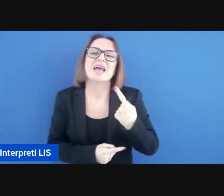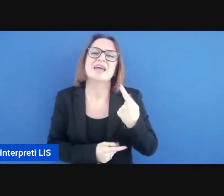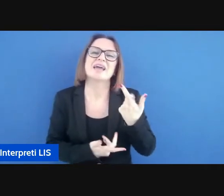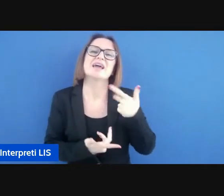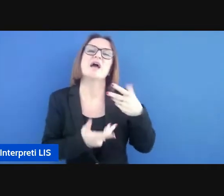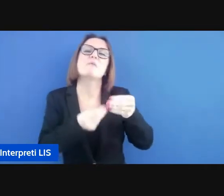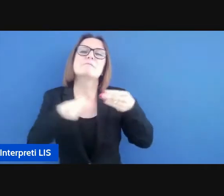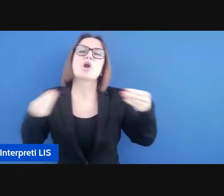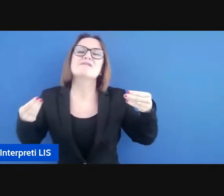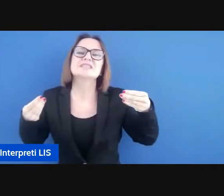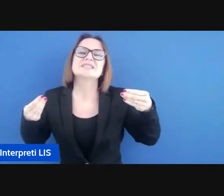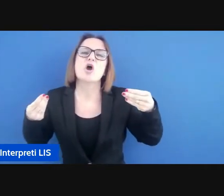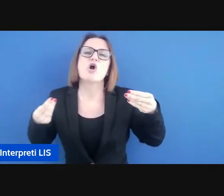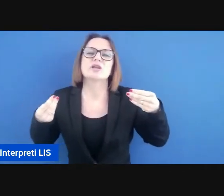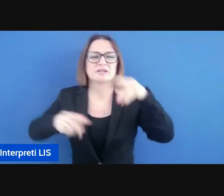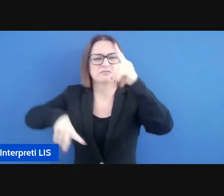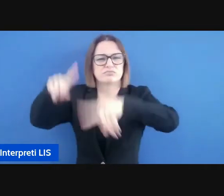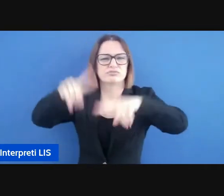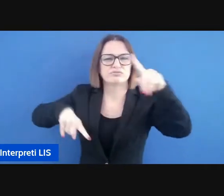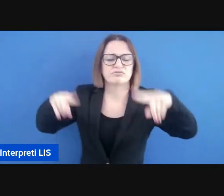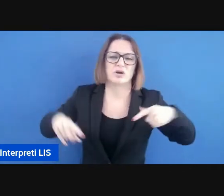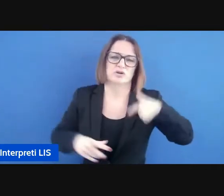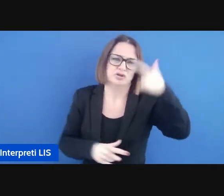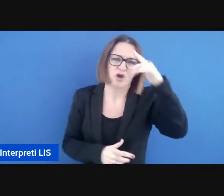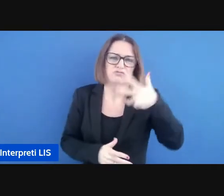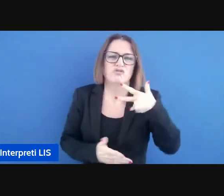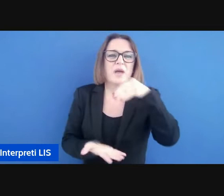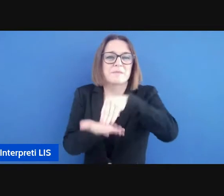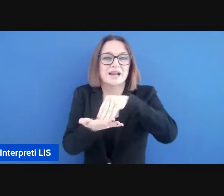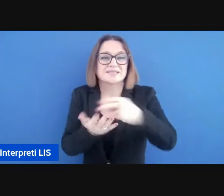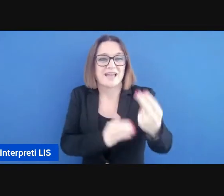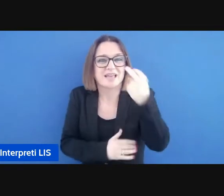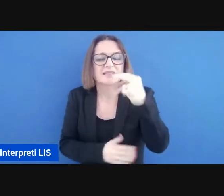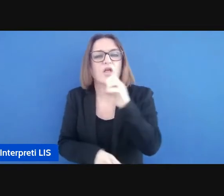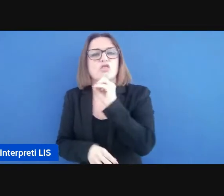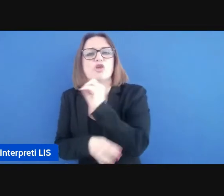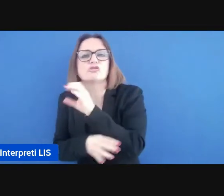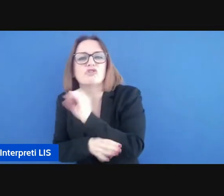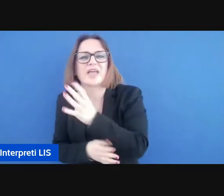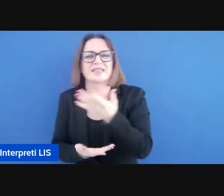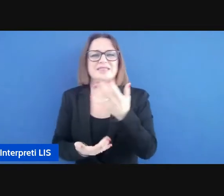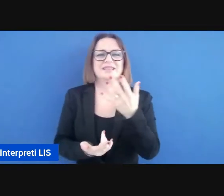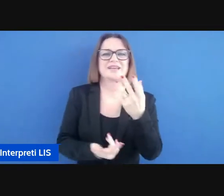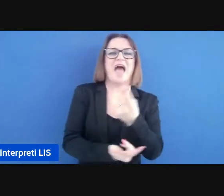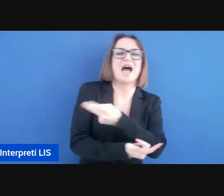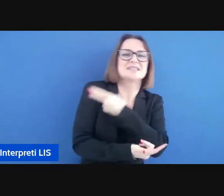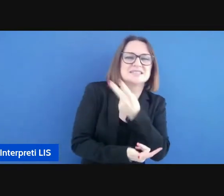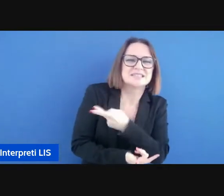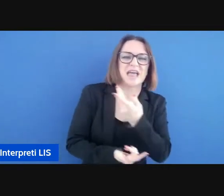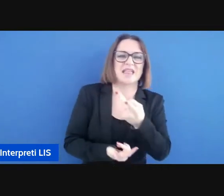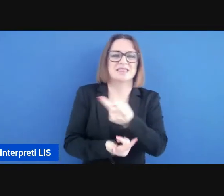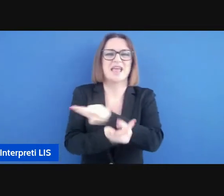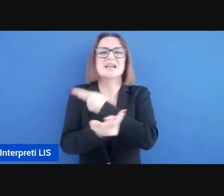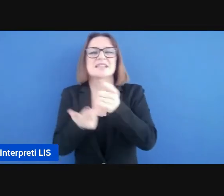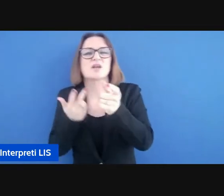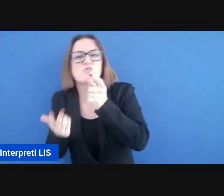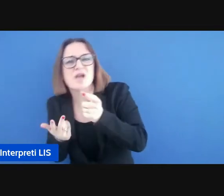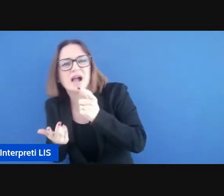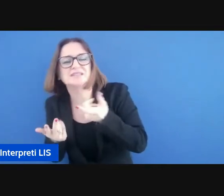professionalità diverse sappiamo che ci sono docenti assistenti assistenti alla comunicazione